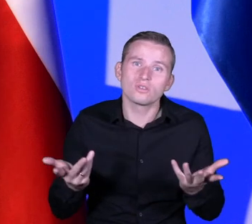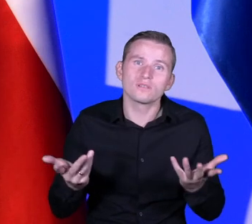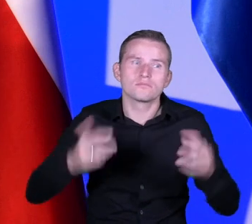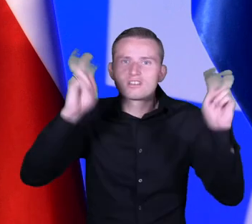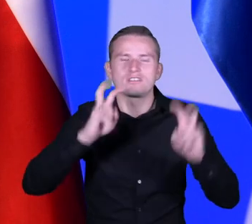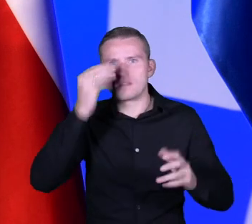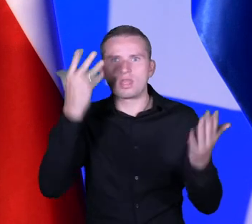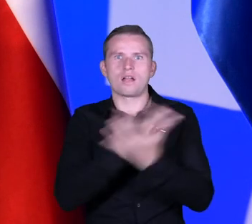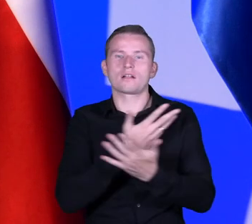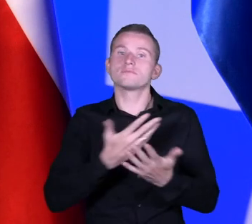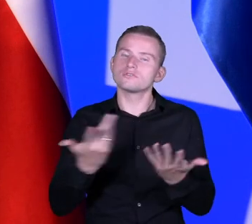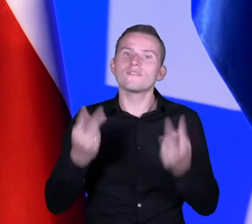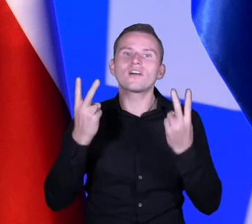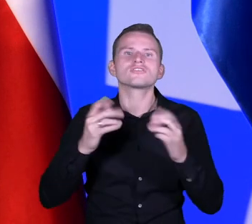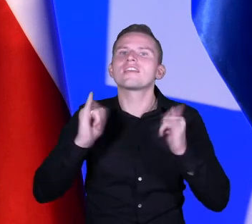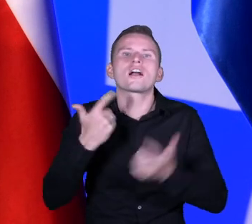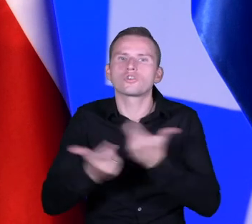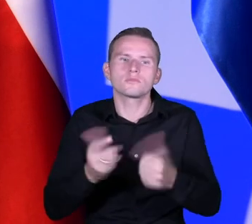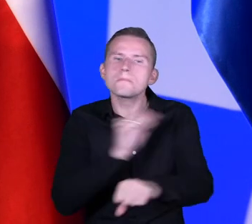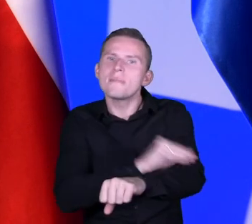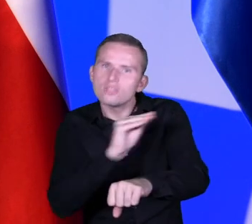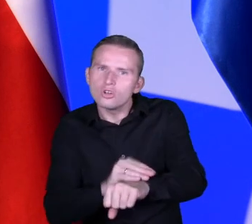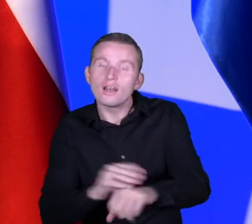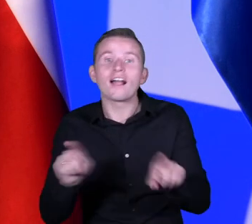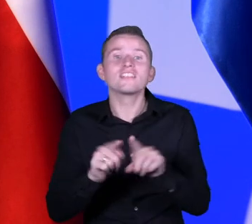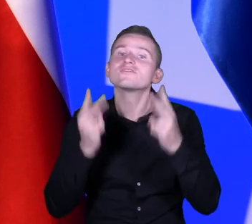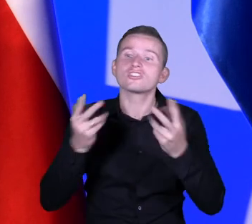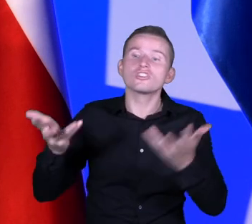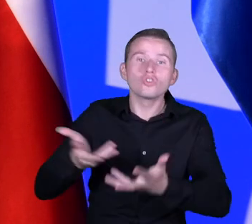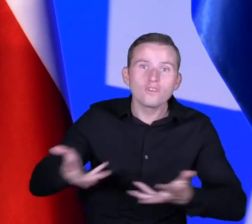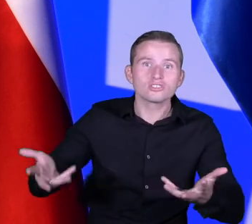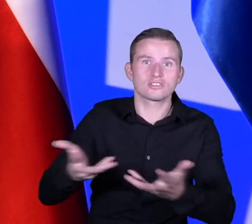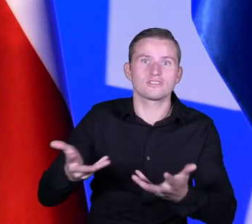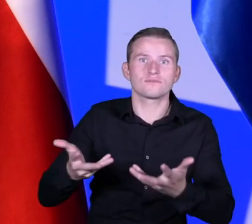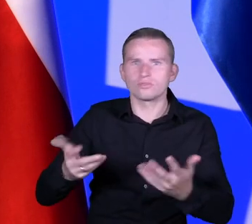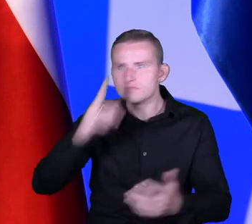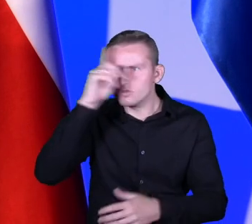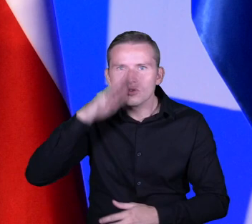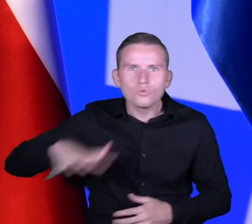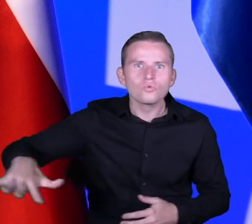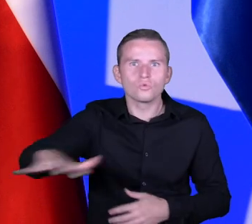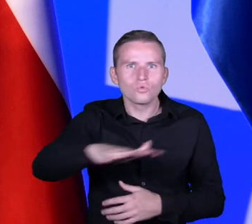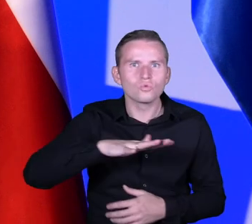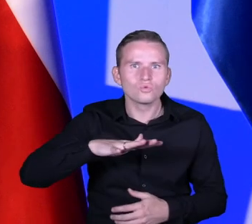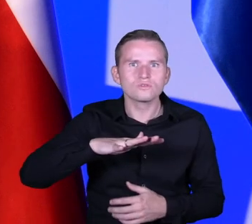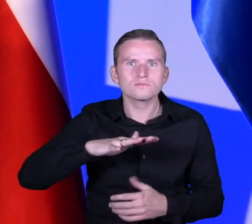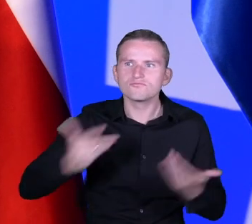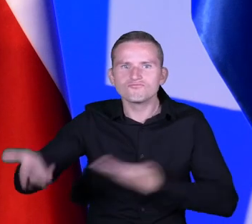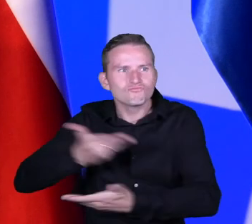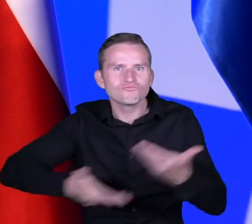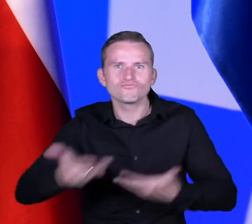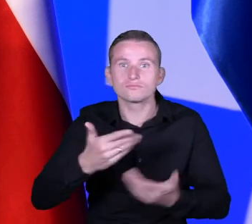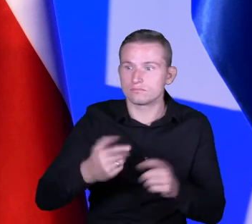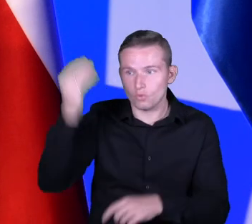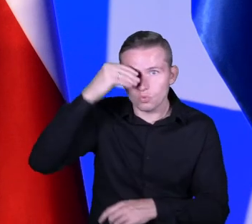jak to robić, czyli metodyka, ale liczy się towarzystwo, liczą się te aspekty społeczne, które nam towarzyszą, czyli te relacje z uczniami,